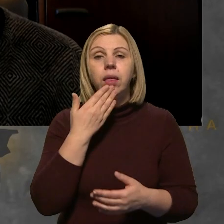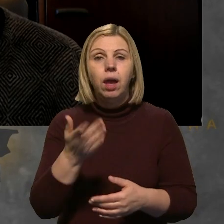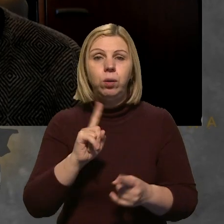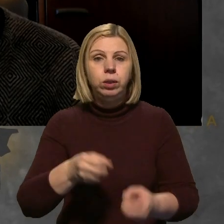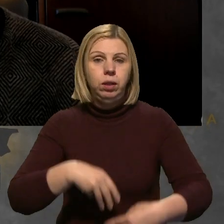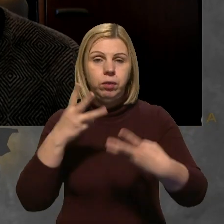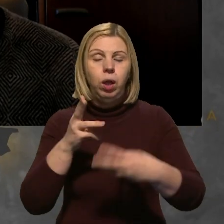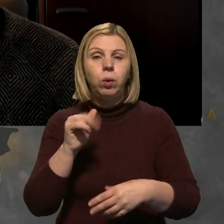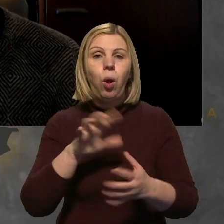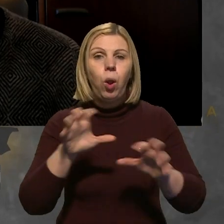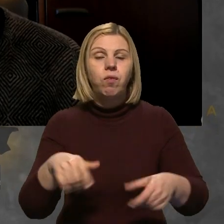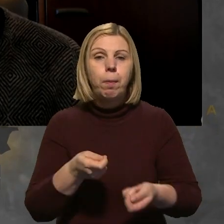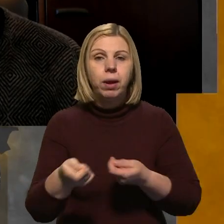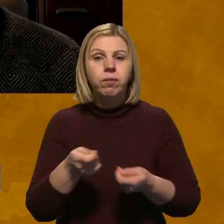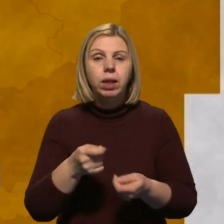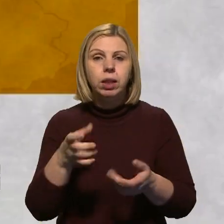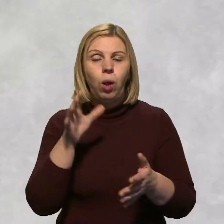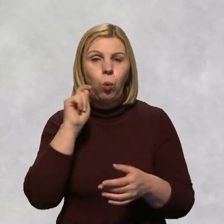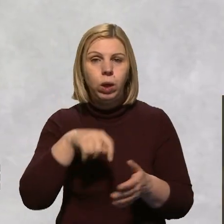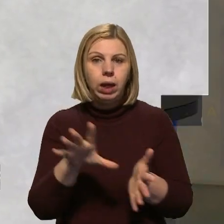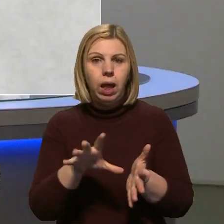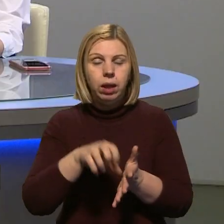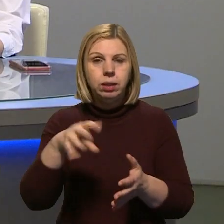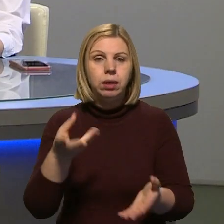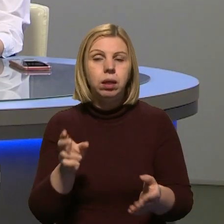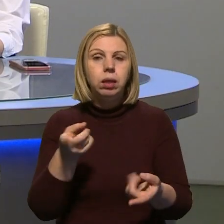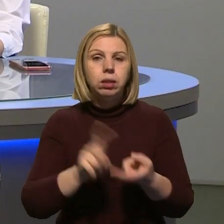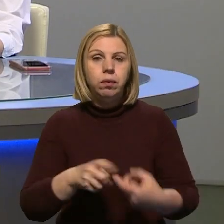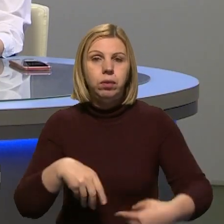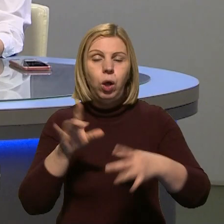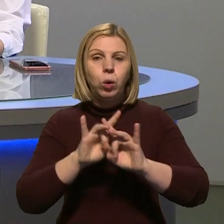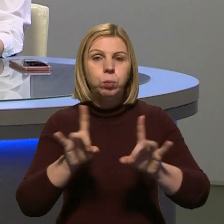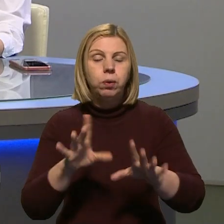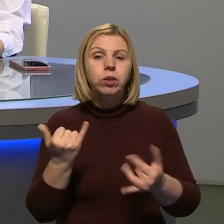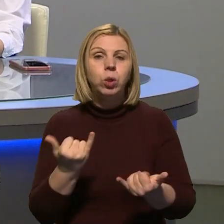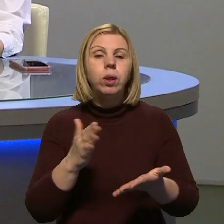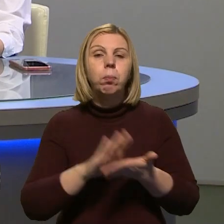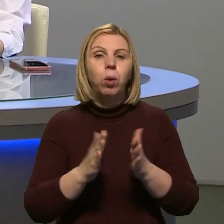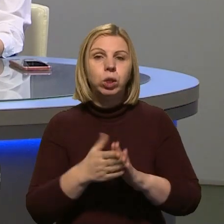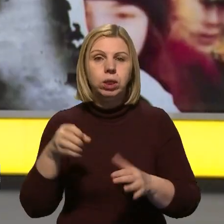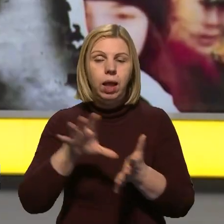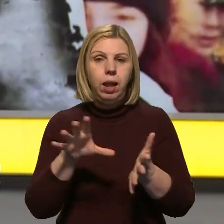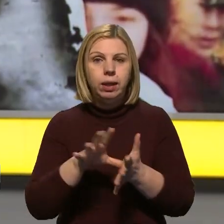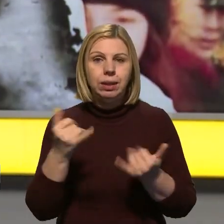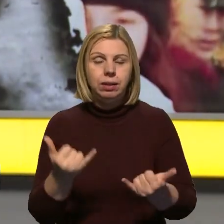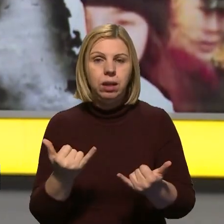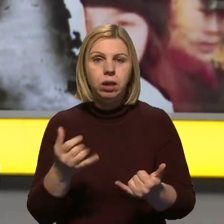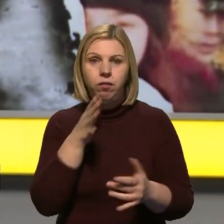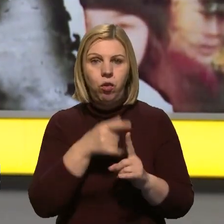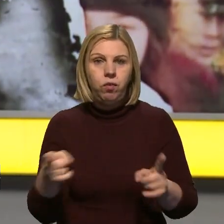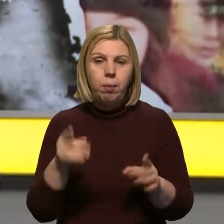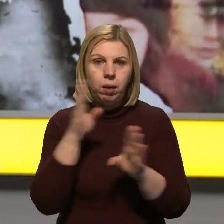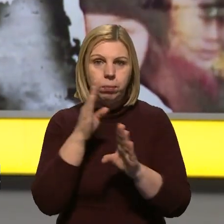Володимир Кудрицький, голова правління НЕК «Укренерго», з нами на зв'язку, який розповів про стан енергосистеми України зараз під час